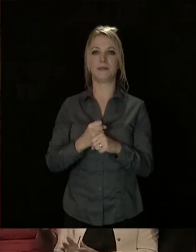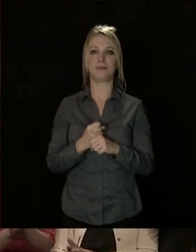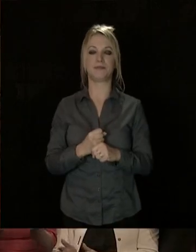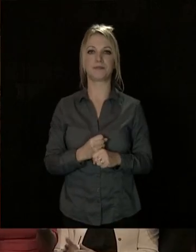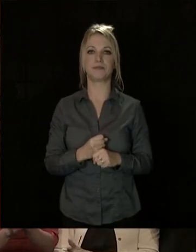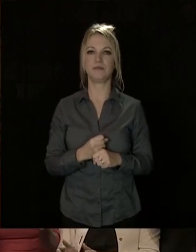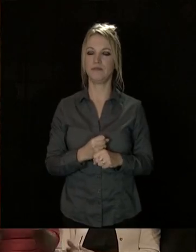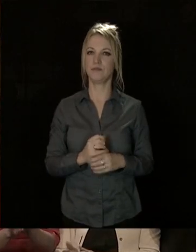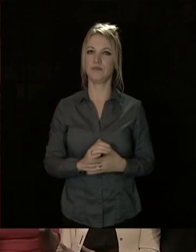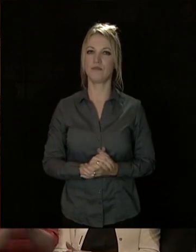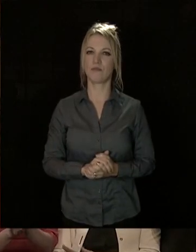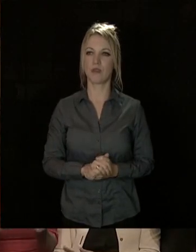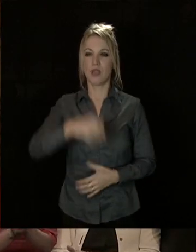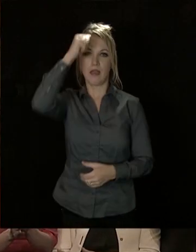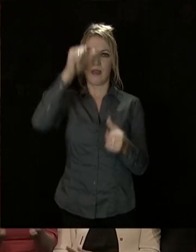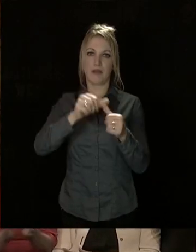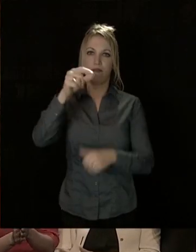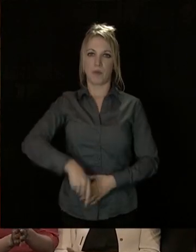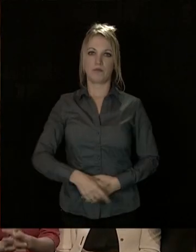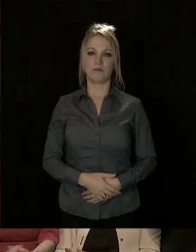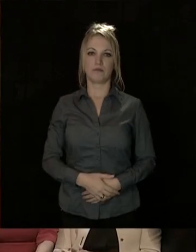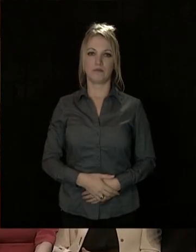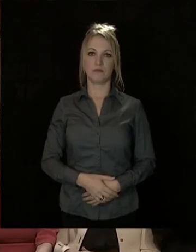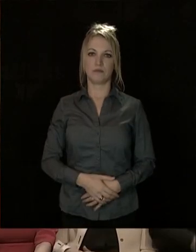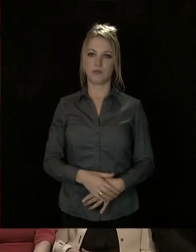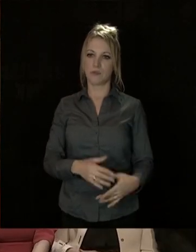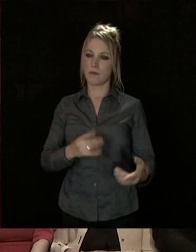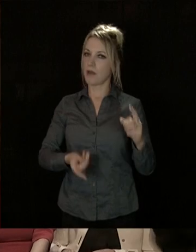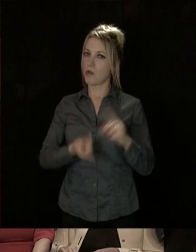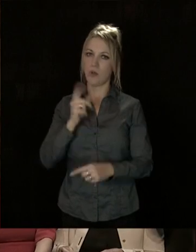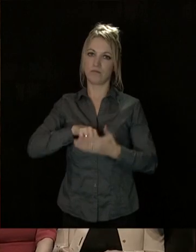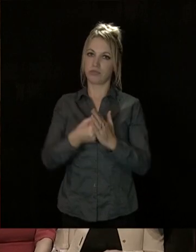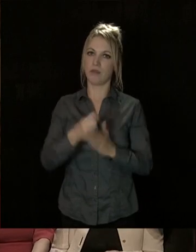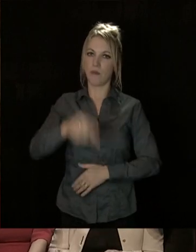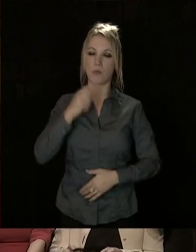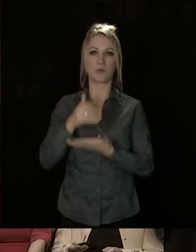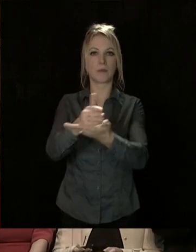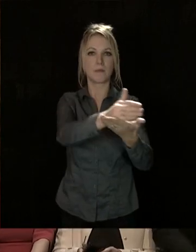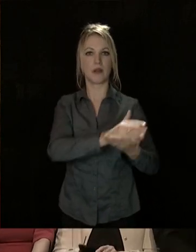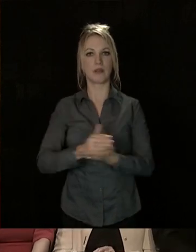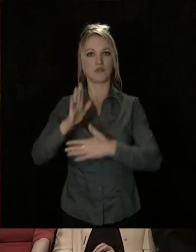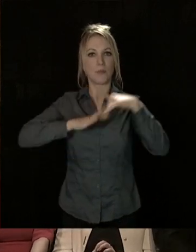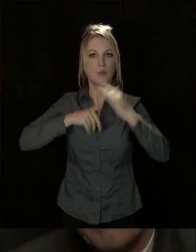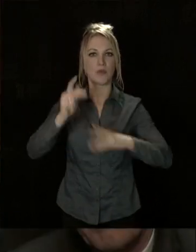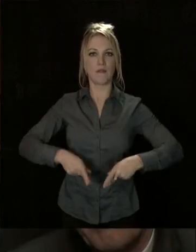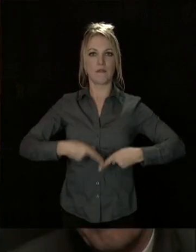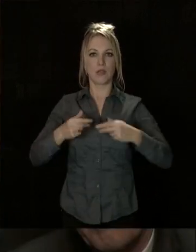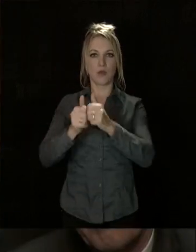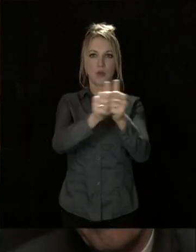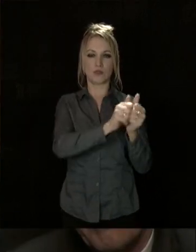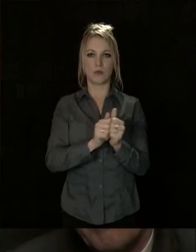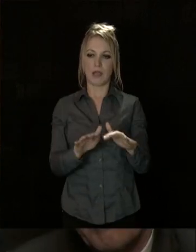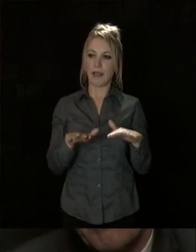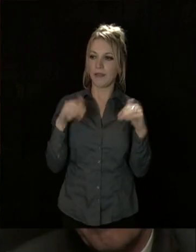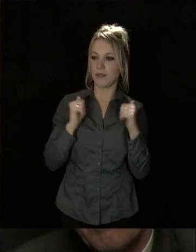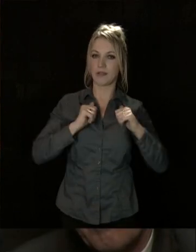que nous nous en souvenions. C'est une exigence essentielle pour partager le bonheur de vivre ensemble, pour éviter les